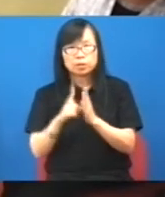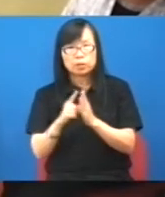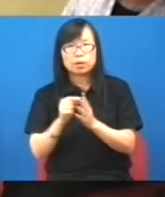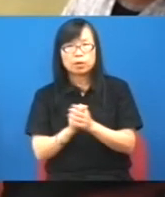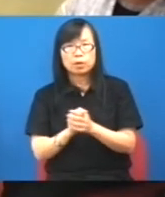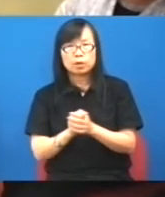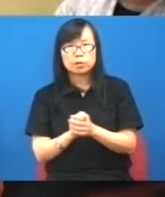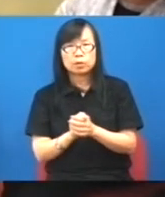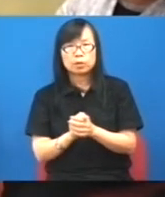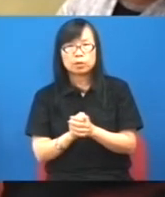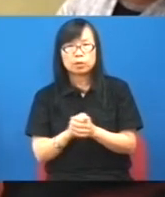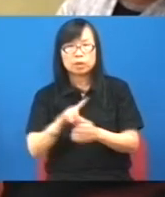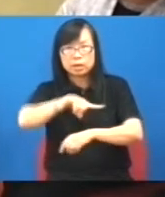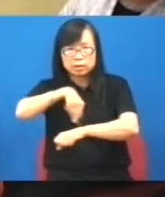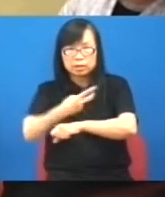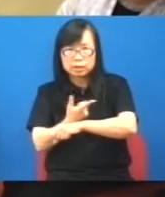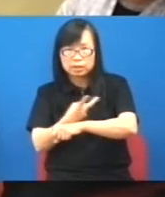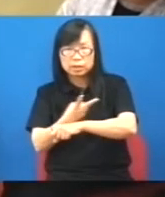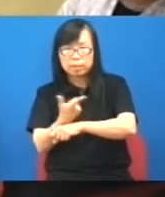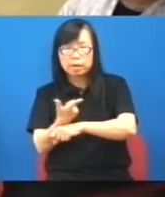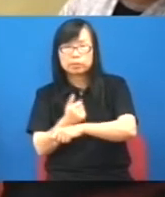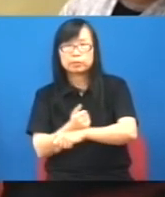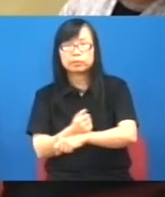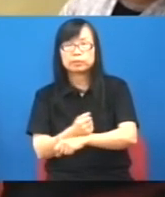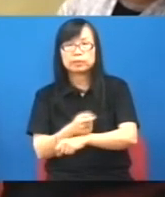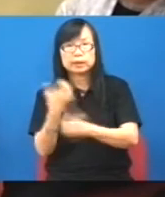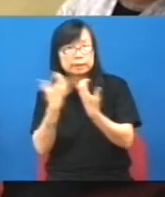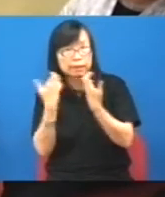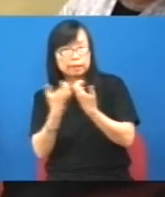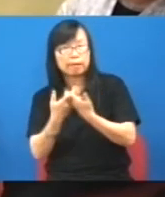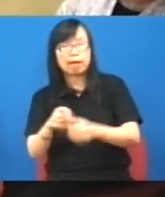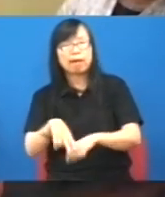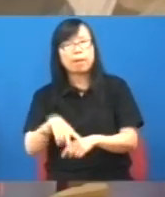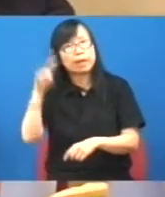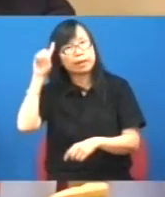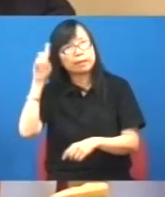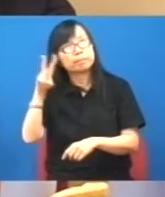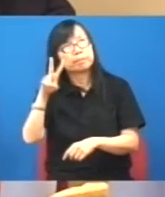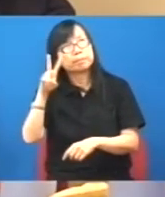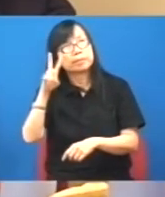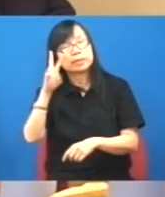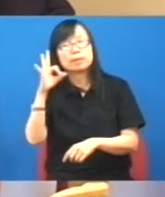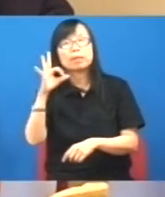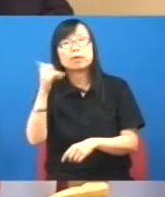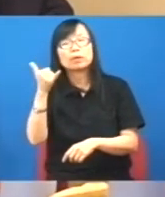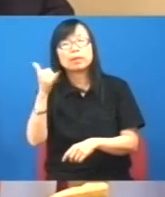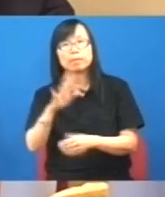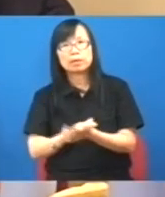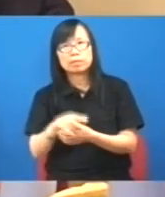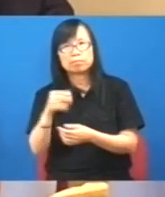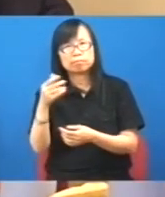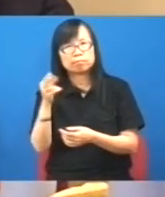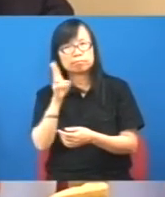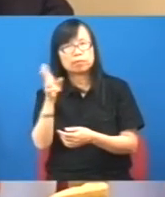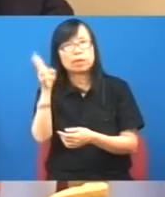個小時就240元算你26天也算到多少錢7,000多元